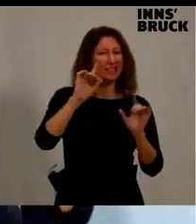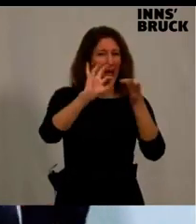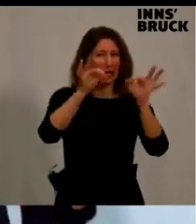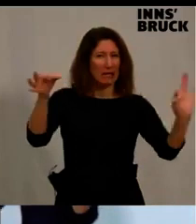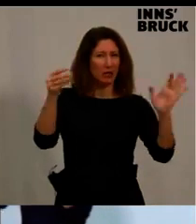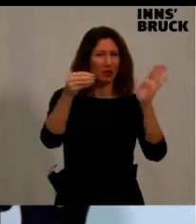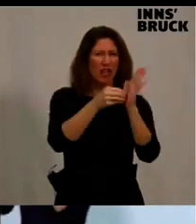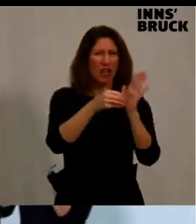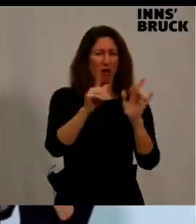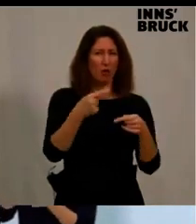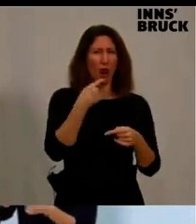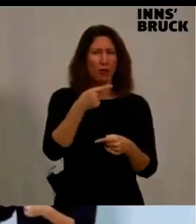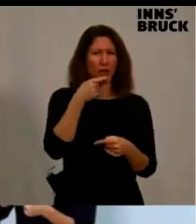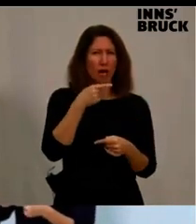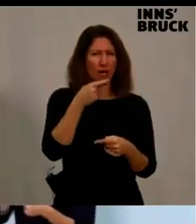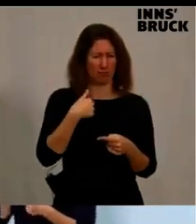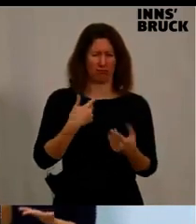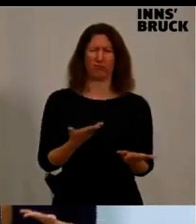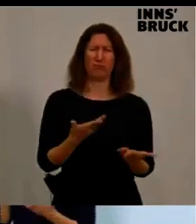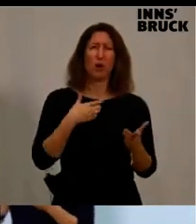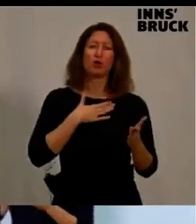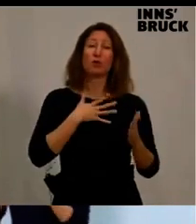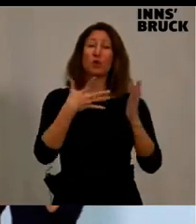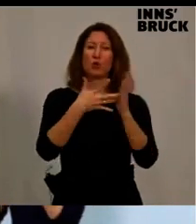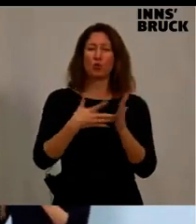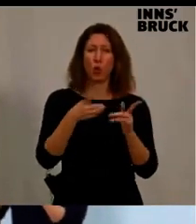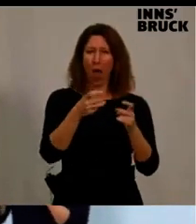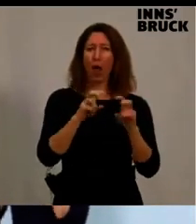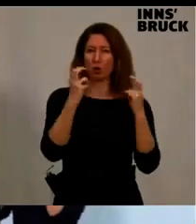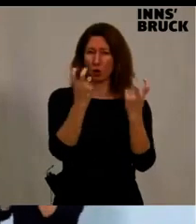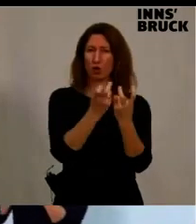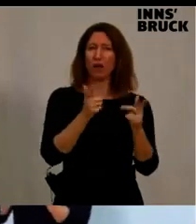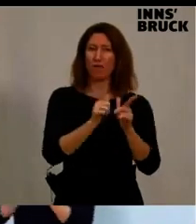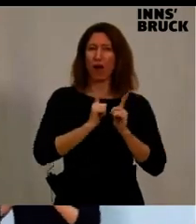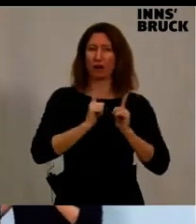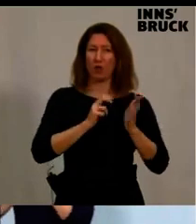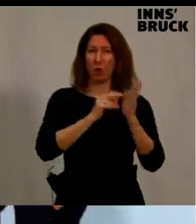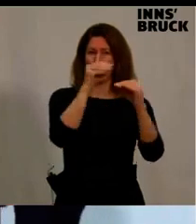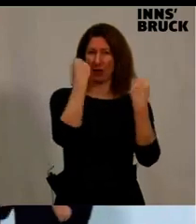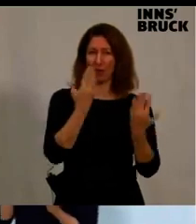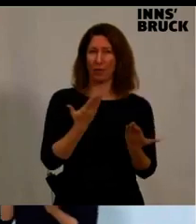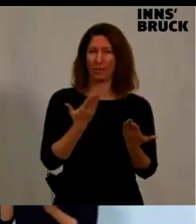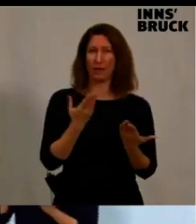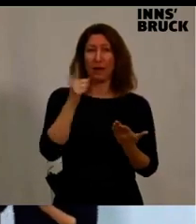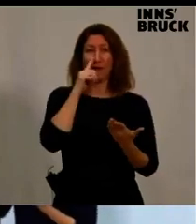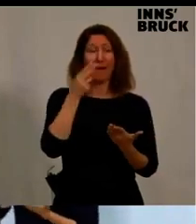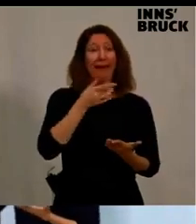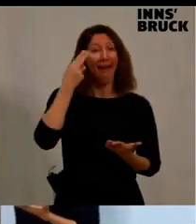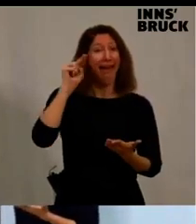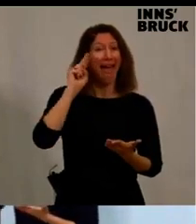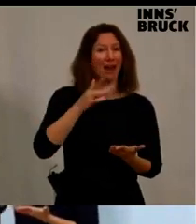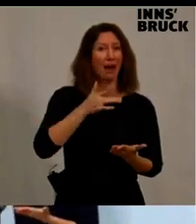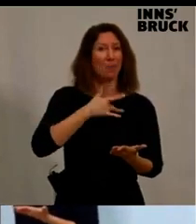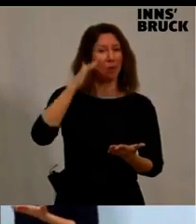heute, den Kontrollausschussamt belangen, sowieso nur einige Informationen erhalten. Ja, das ist halt natürlich schwierig, wenn der Bürgermeister nur noch körperlich